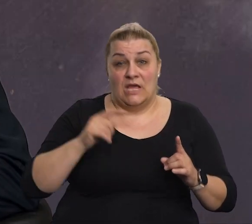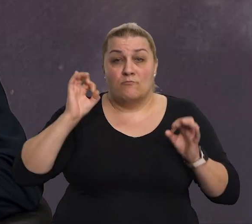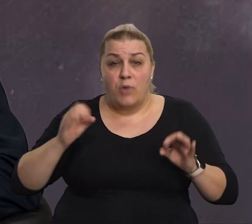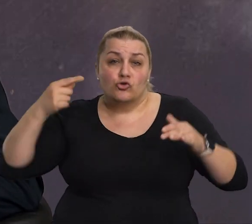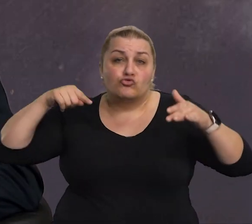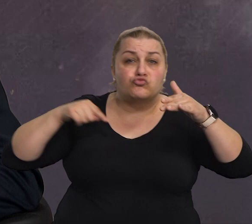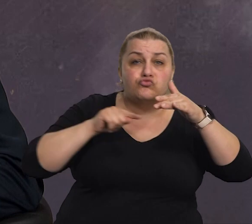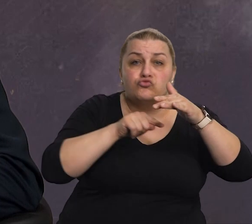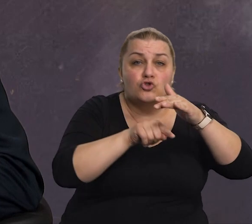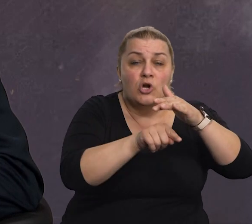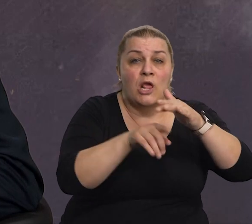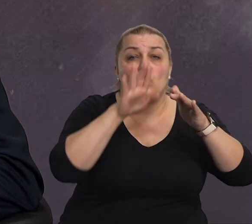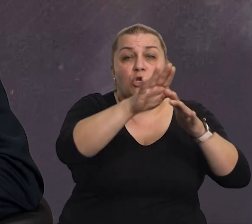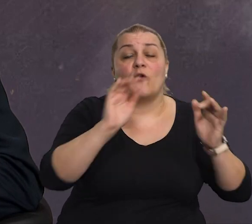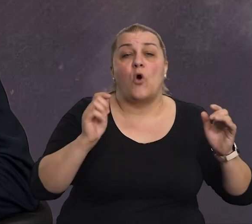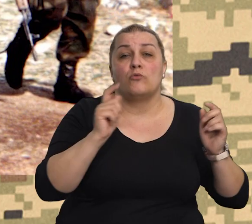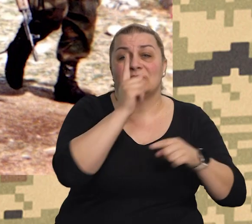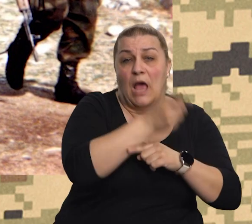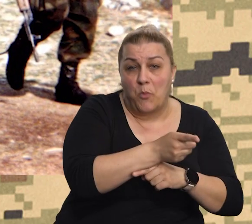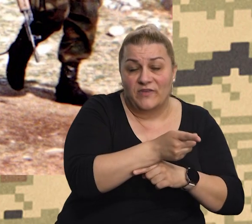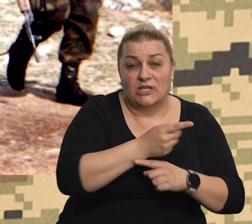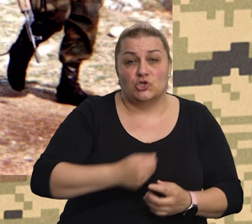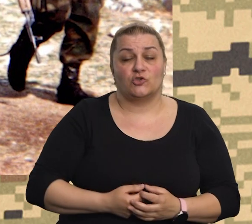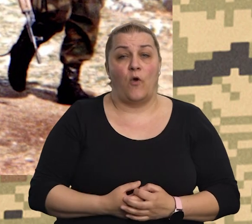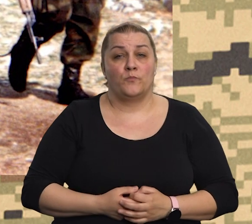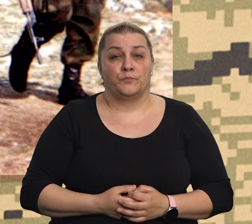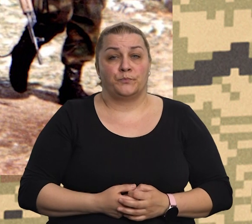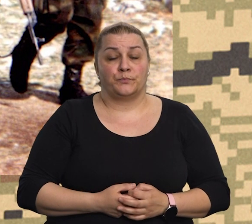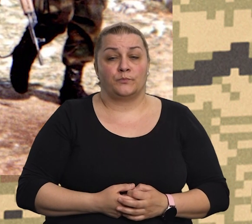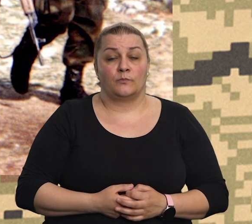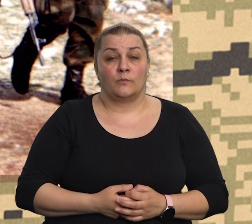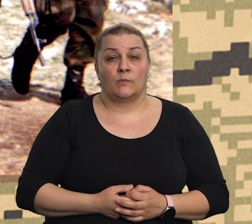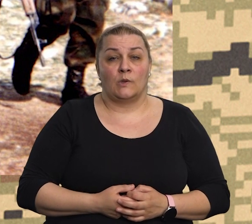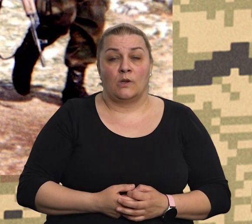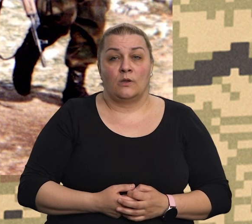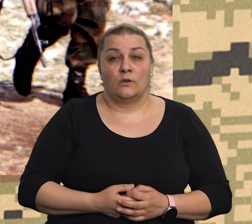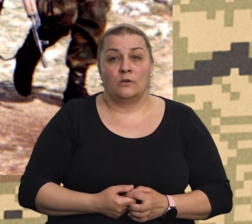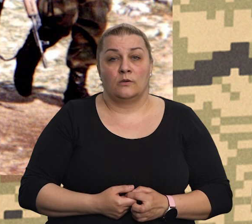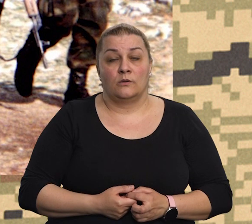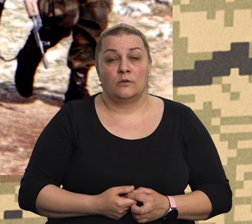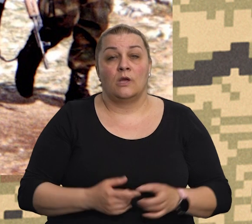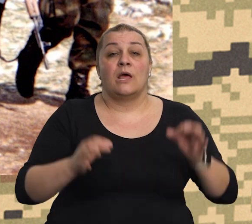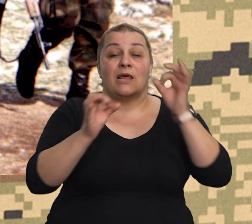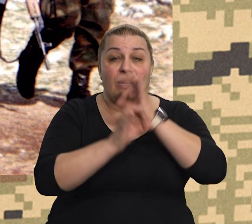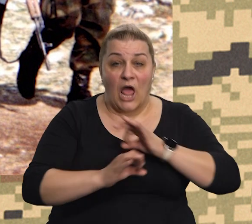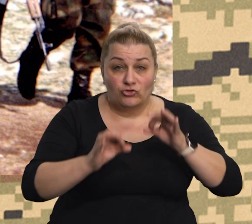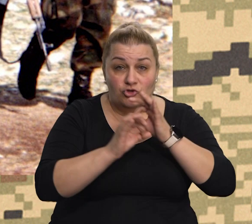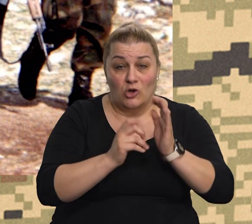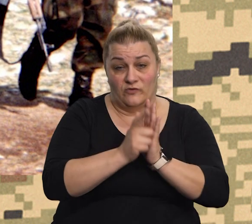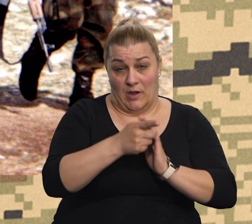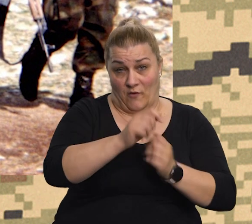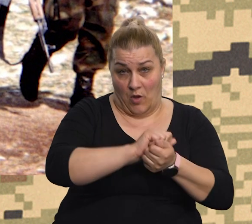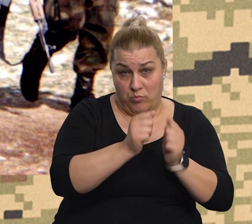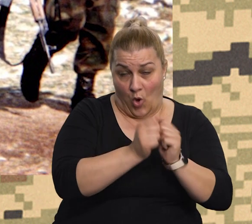srce njihova zapojedništva, da smo krenuli i na taj način smo i nažalost, u tim borbama